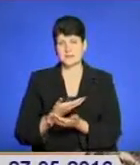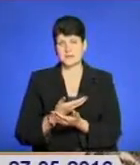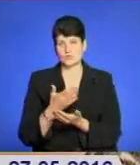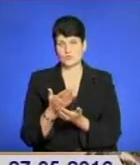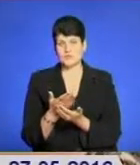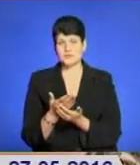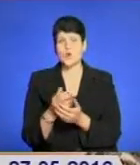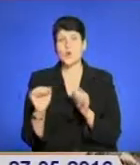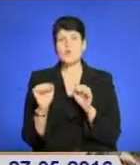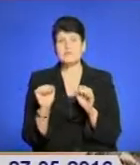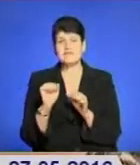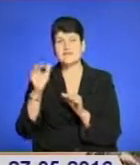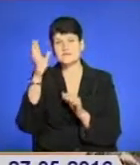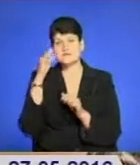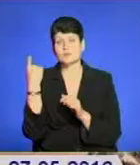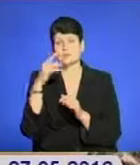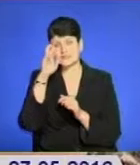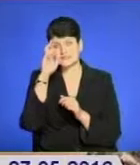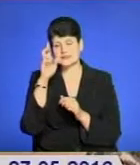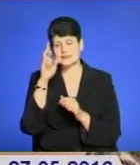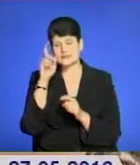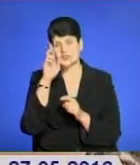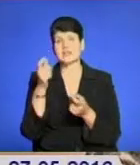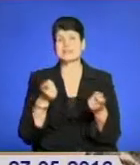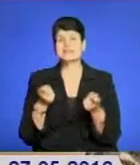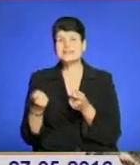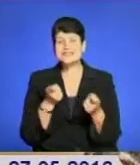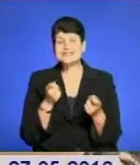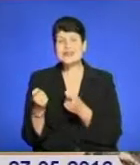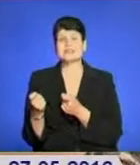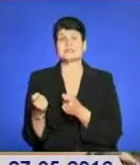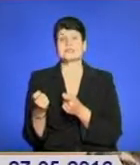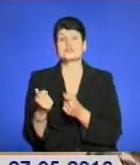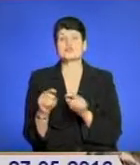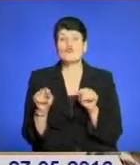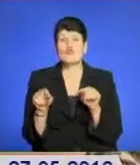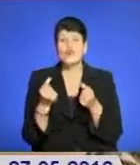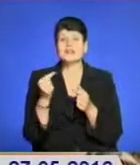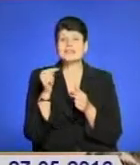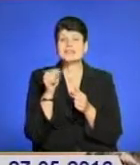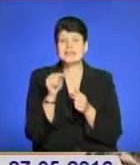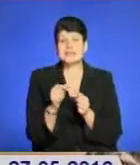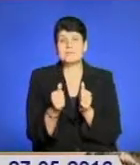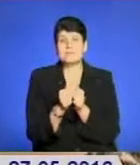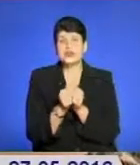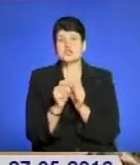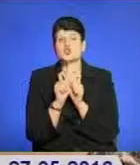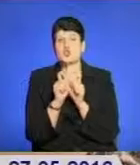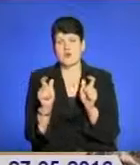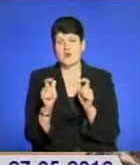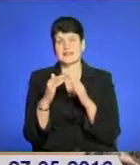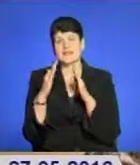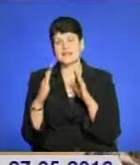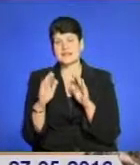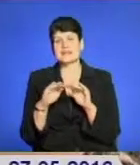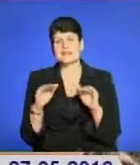управління освіти і обласна державна адміністрація власне створюють такі пришкільні табори для дітей,